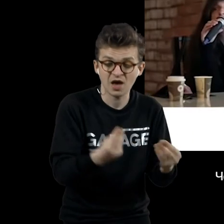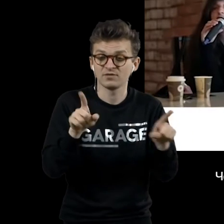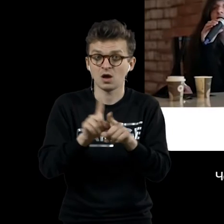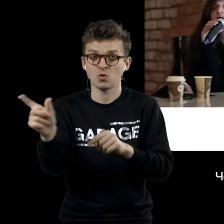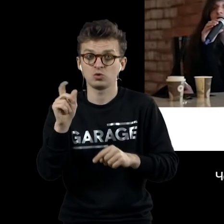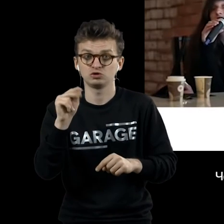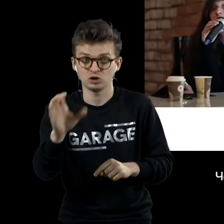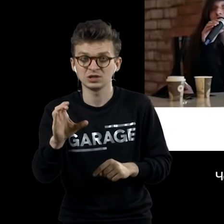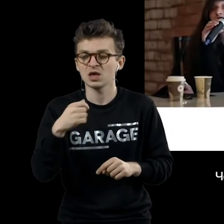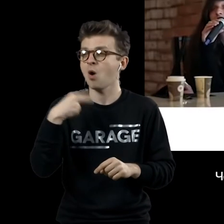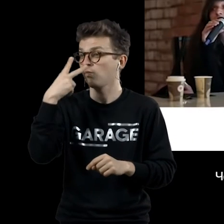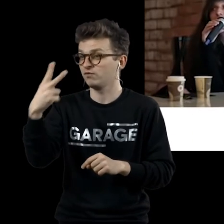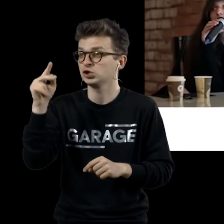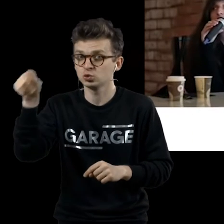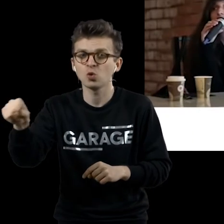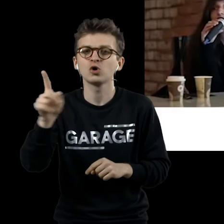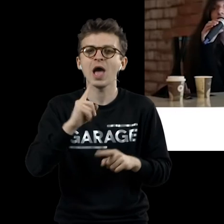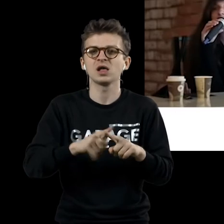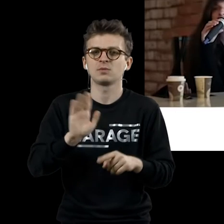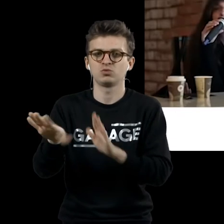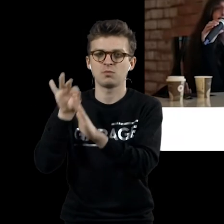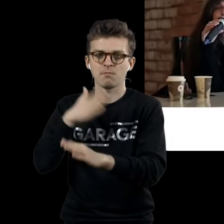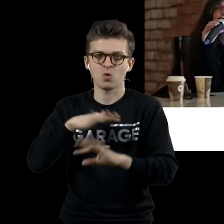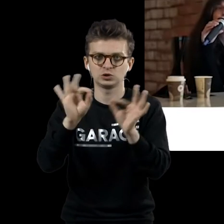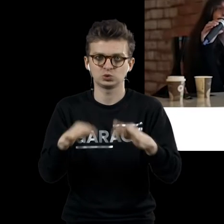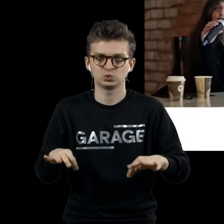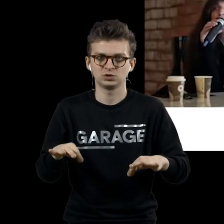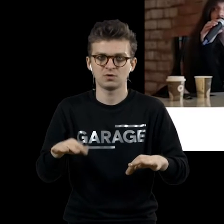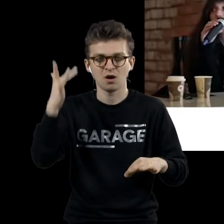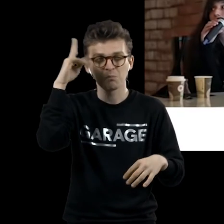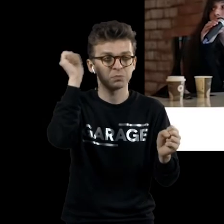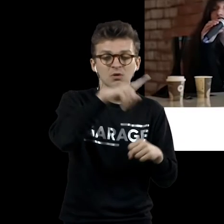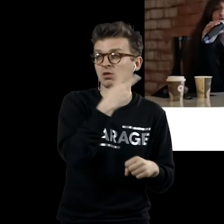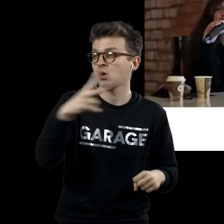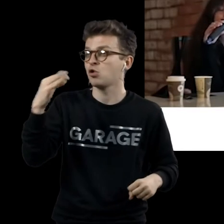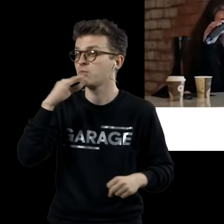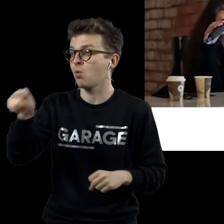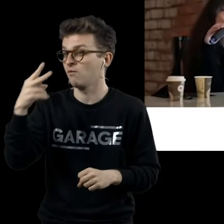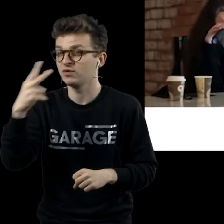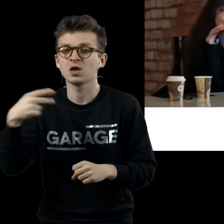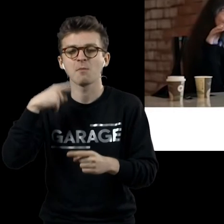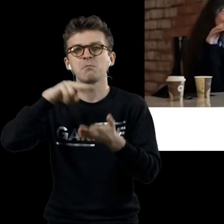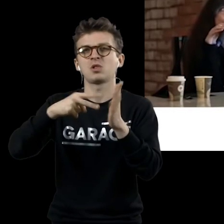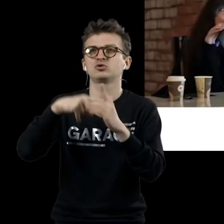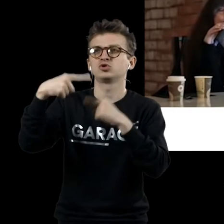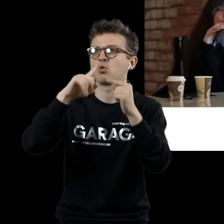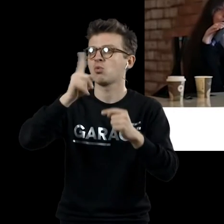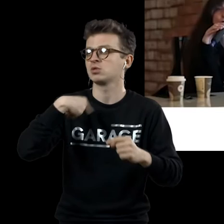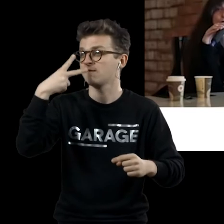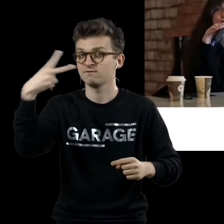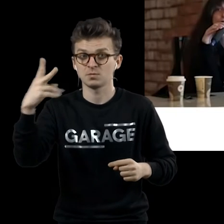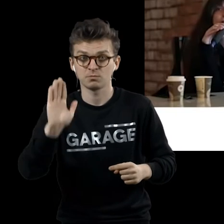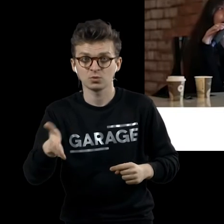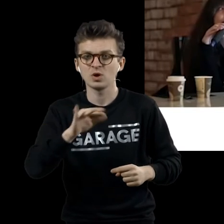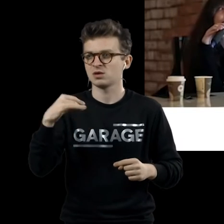который будет моим «редди-мейтом». То есть это может быть любой предмет. Но, придумав этот проект, Дюшан тут же оговорился, что в